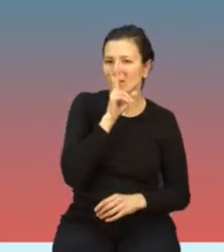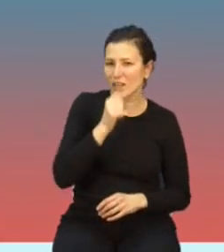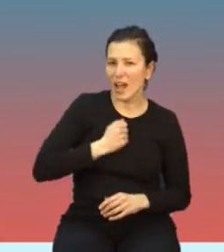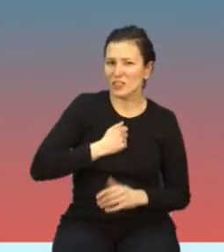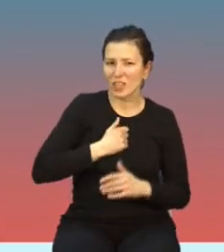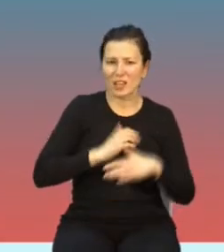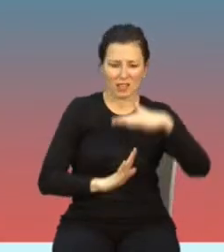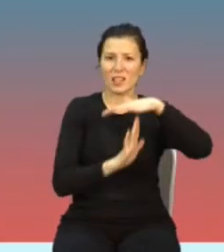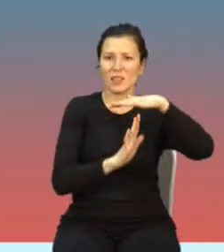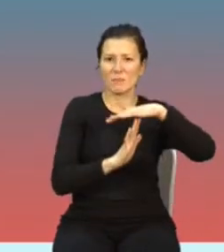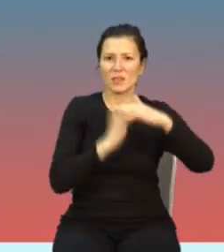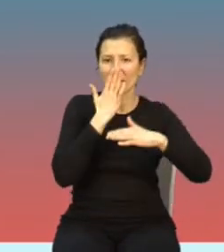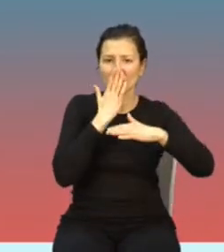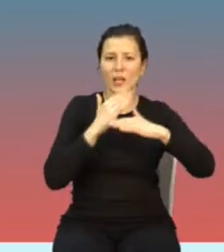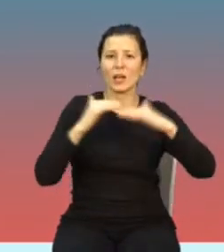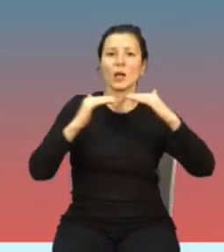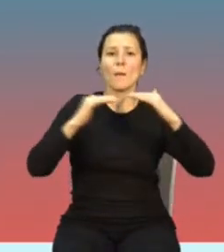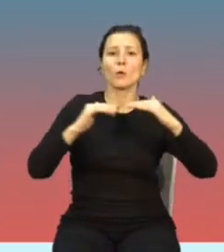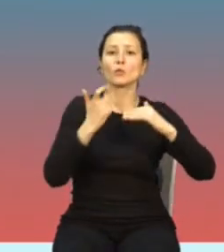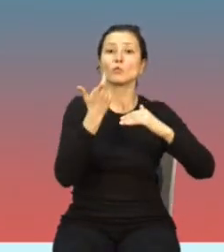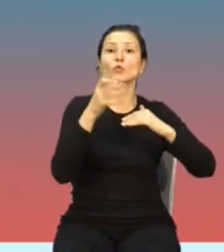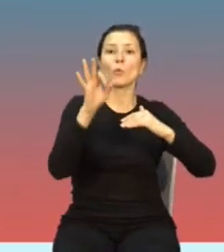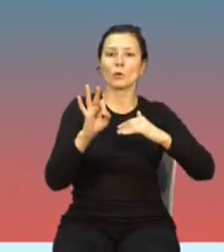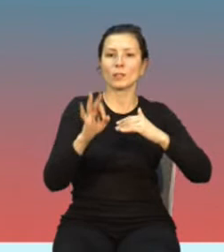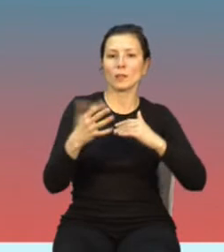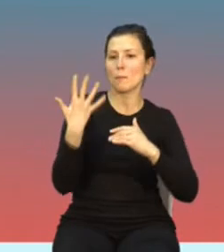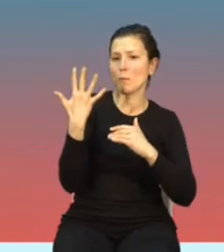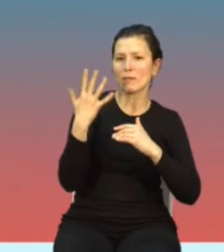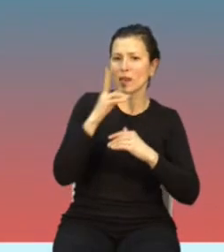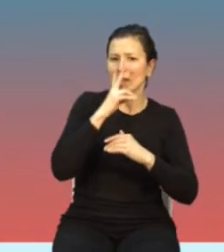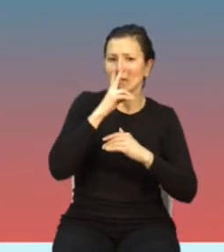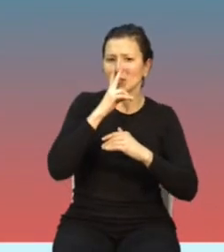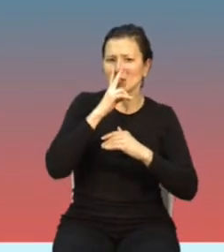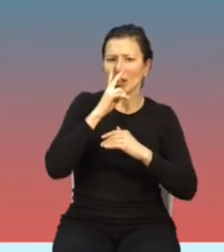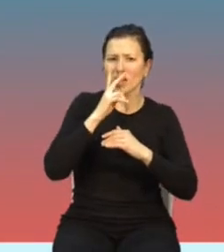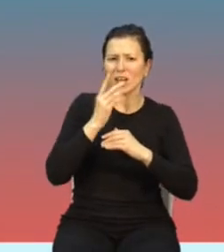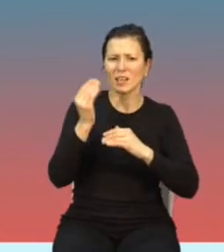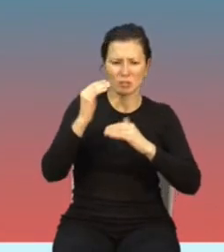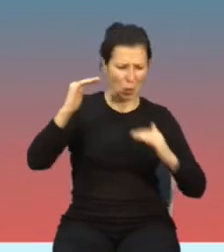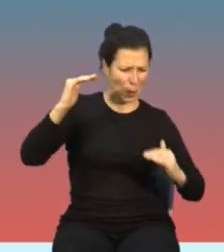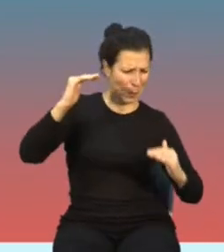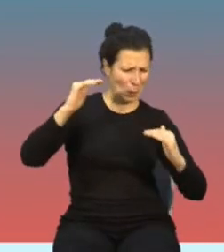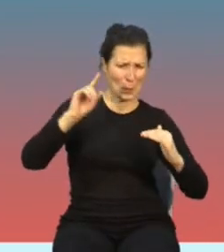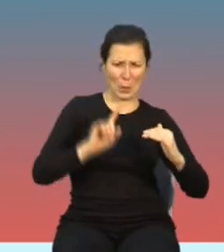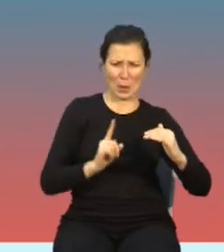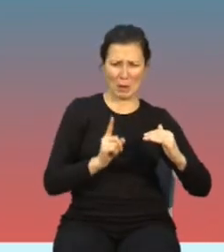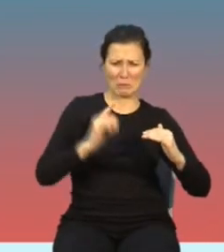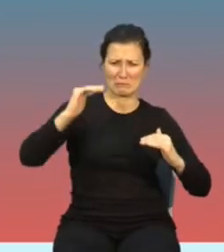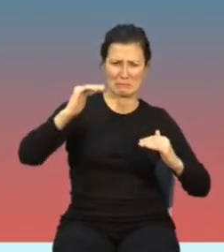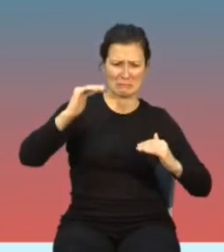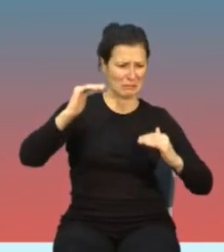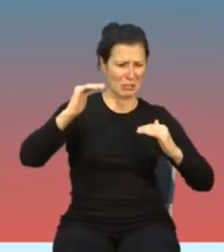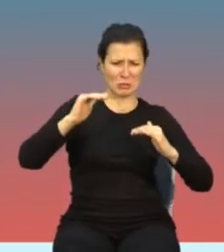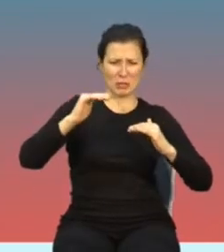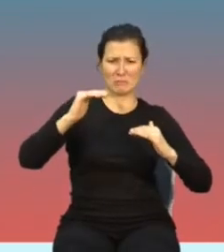limit. Znajduje się na poziomie 100% po prawej, czyli jak widać, do limitu daleko. Zatem jak na razie nic